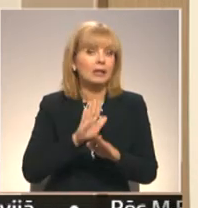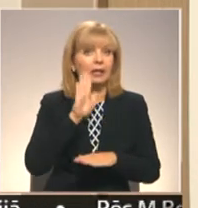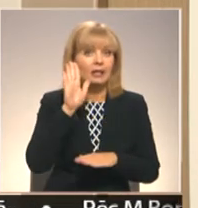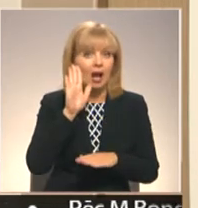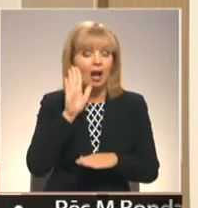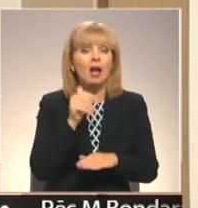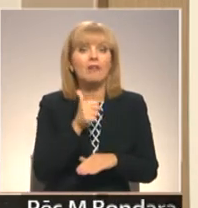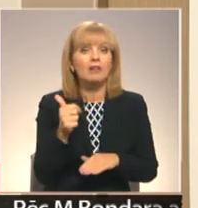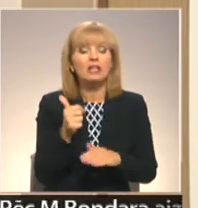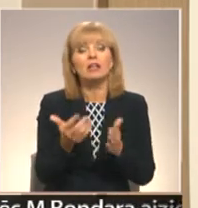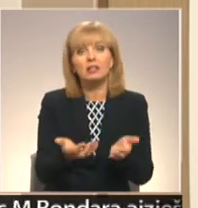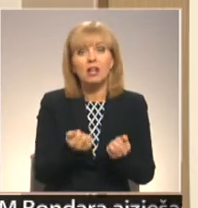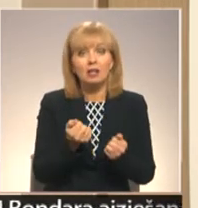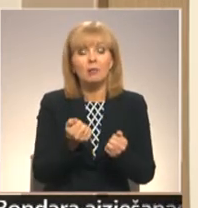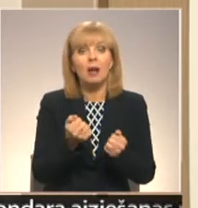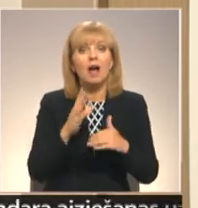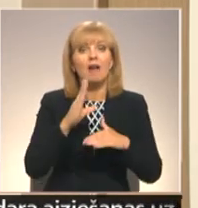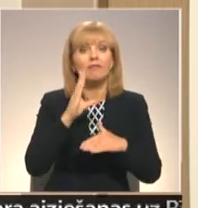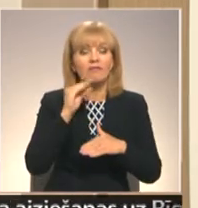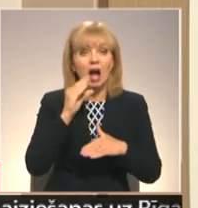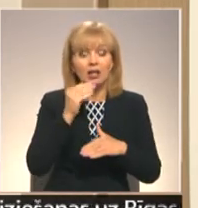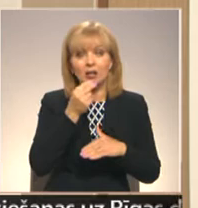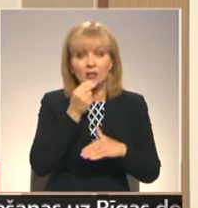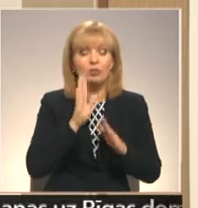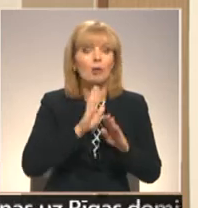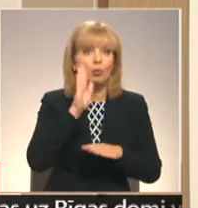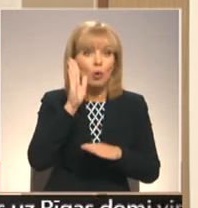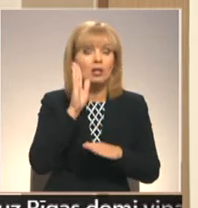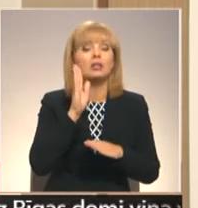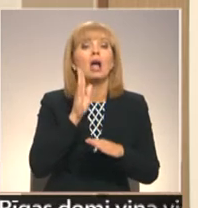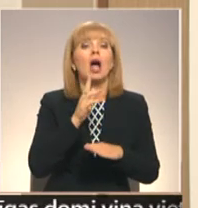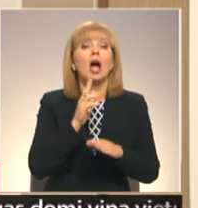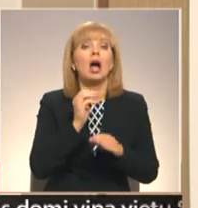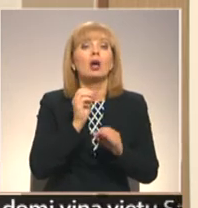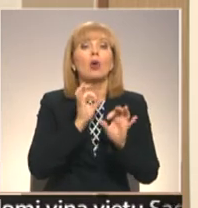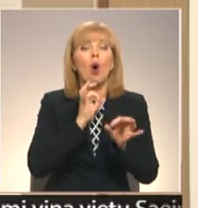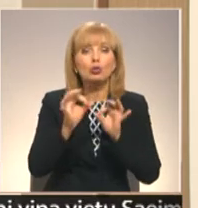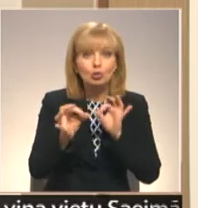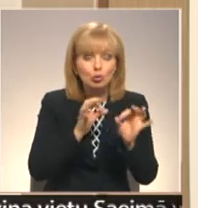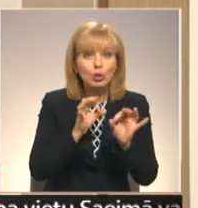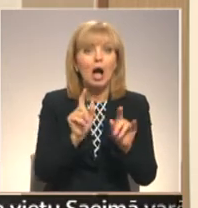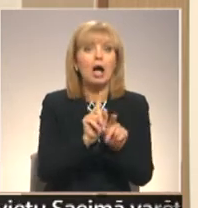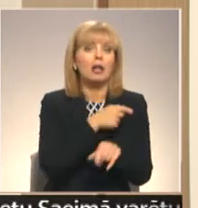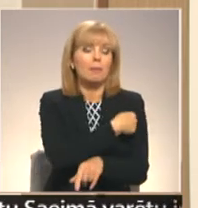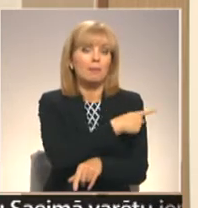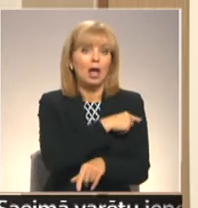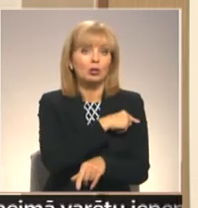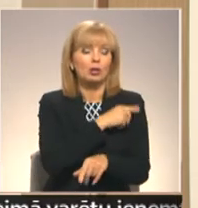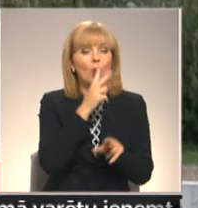Viņiem saņem vakariņas brokastis, sociāla darba konsultācijas, arī medicīnisko